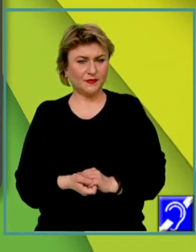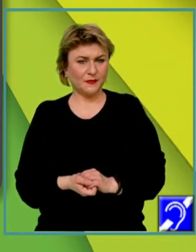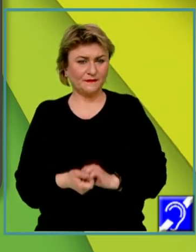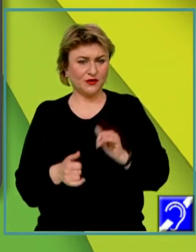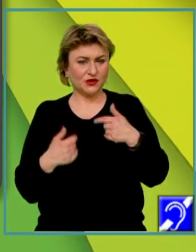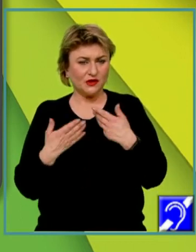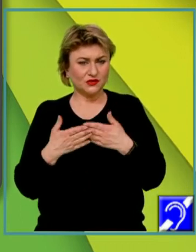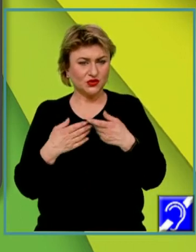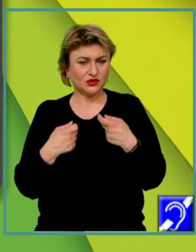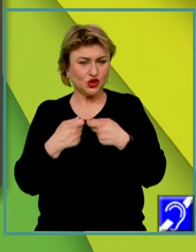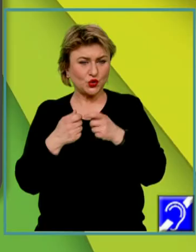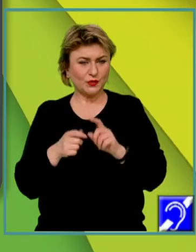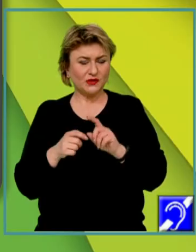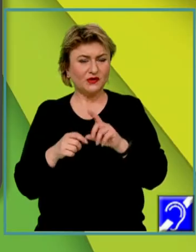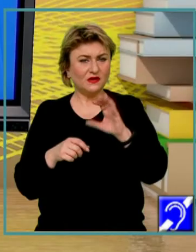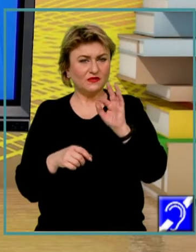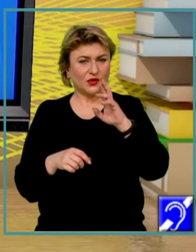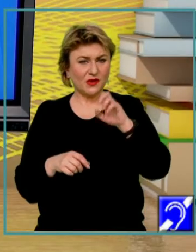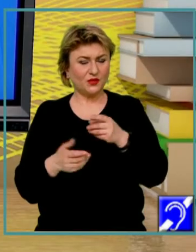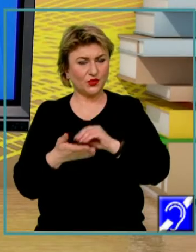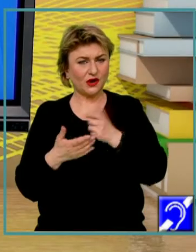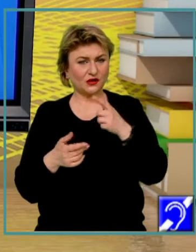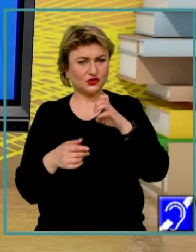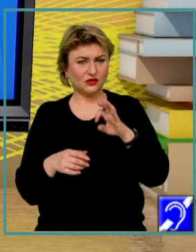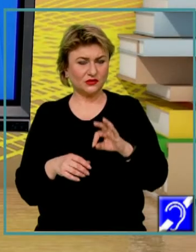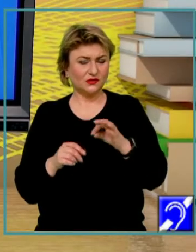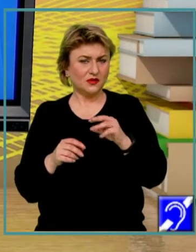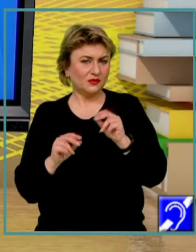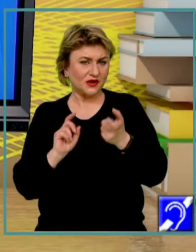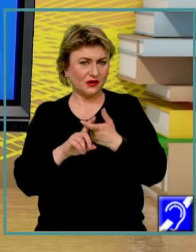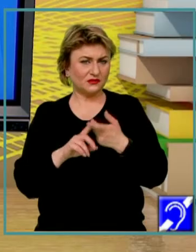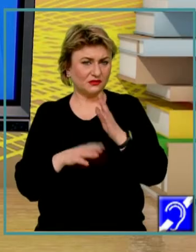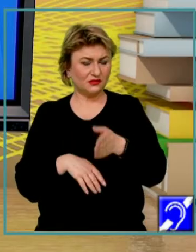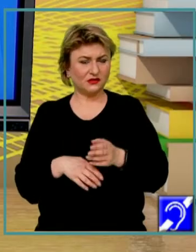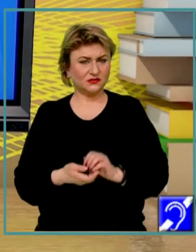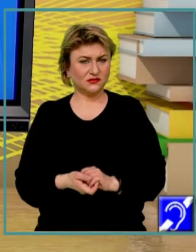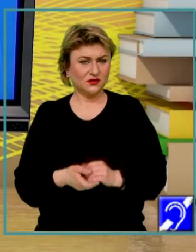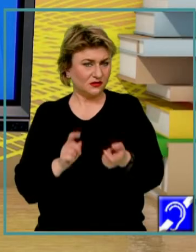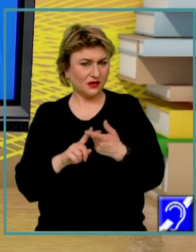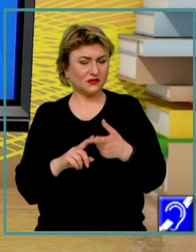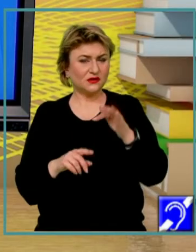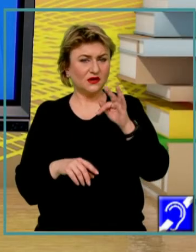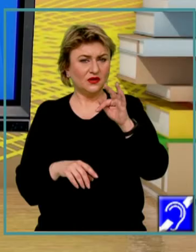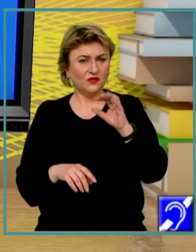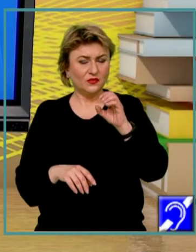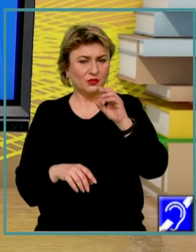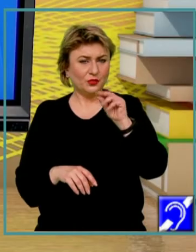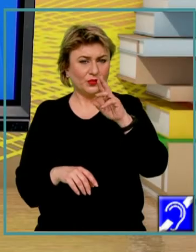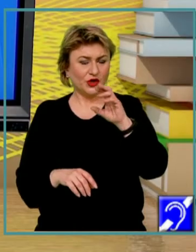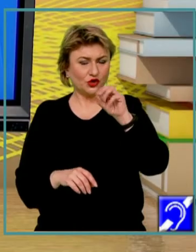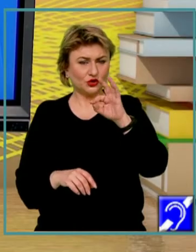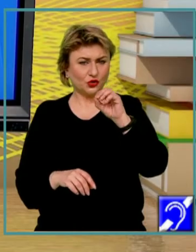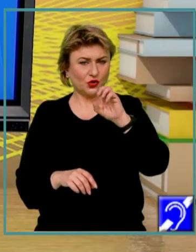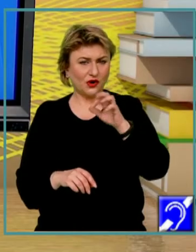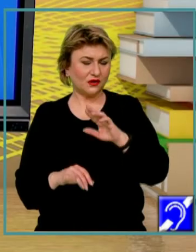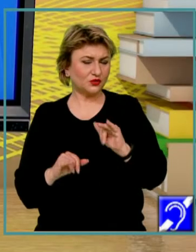acest grup formal pune accent pe relații directe, relații protocolare și mai